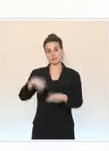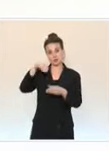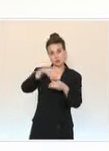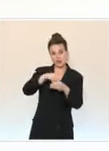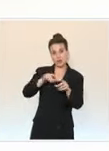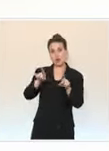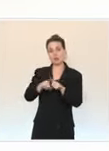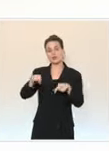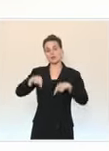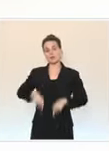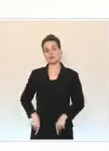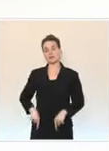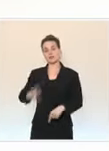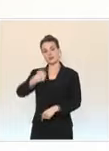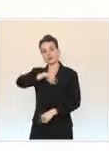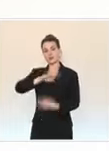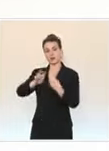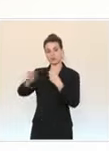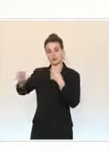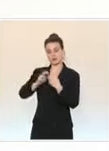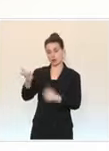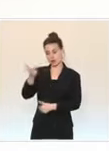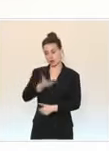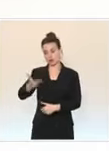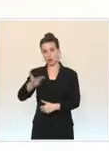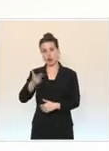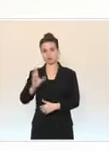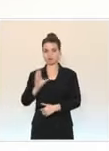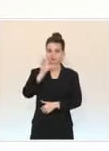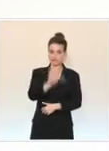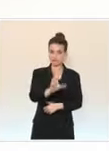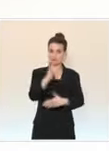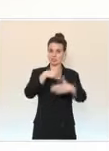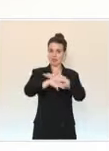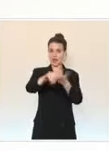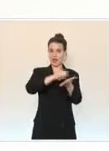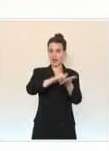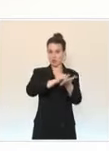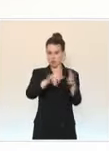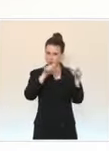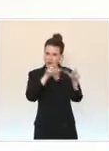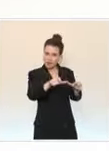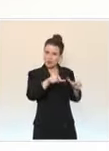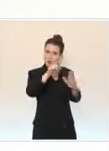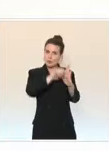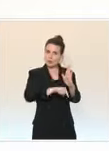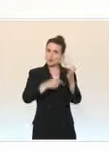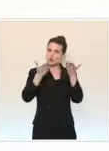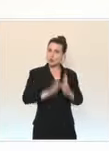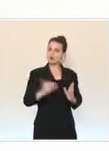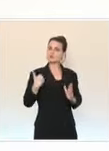Transports dans un aéroport pour nous assurer de l'effectivité de la mise en œuvre des mesures que nous venons de décider.